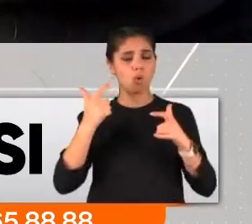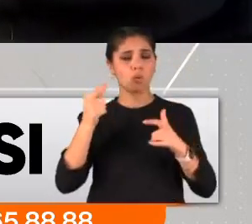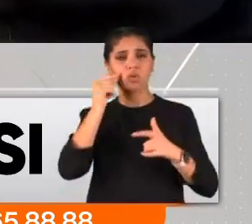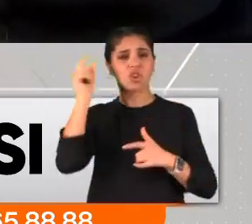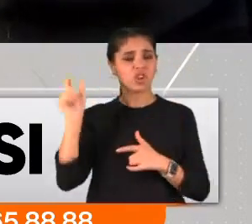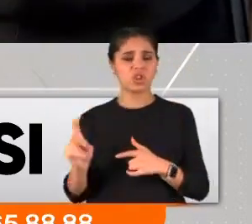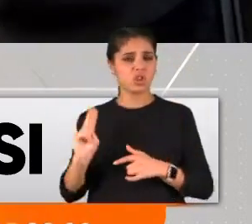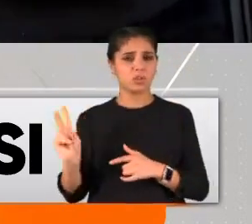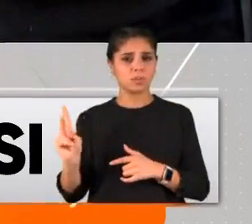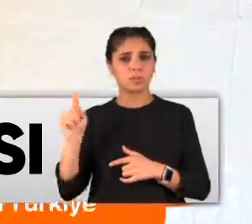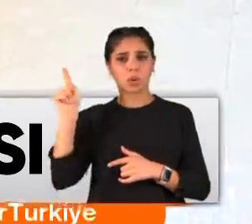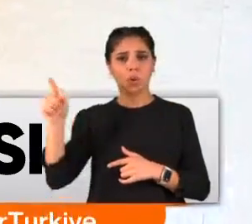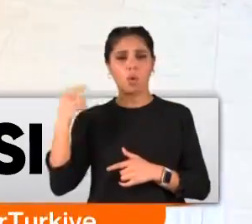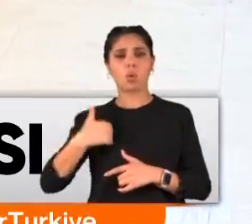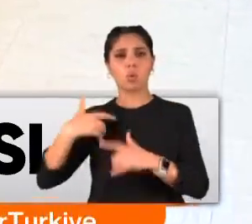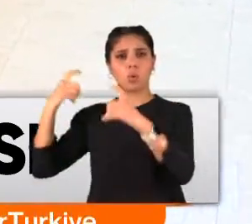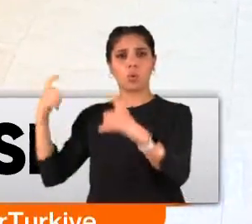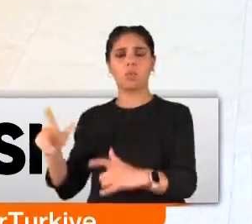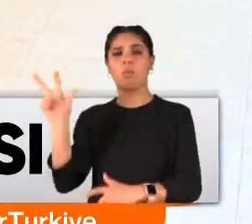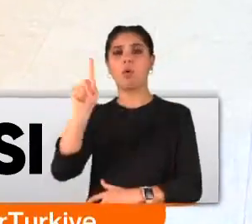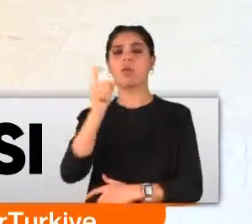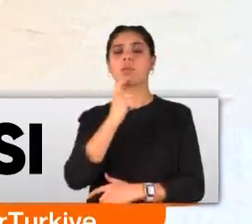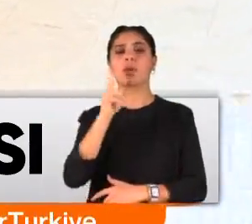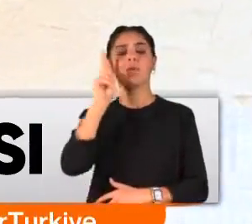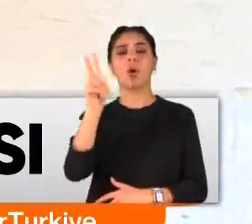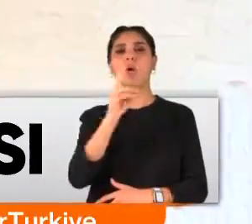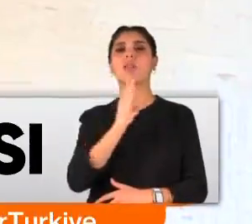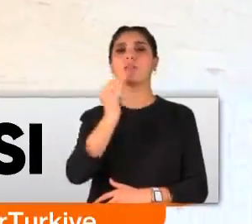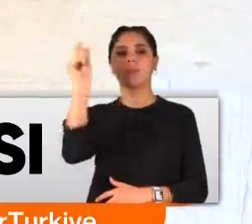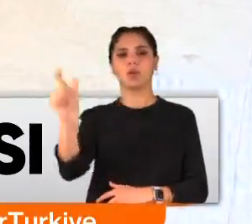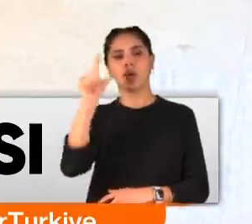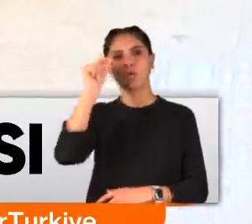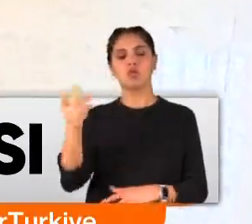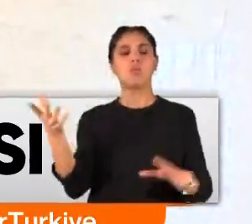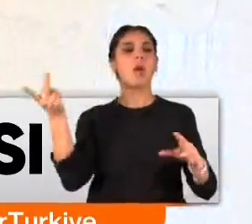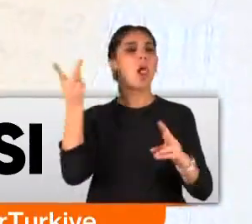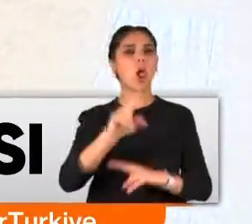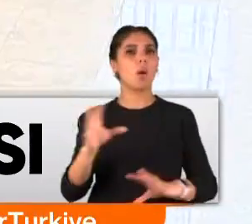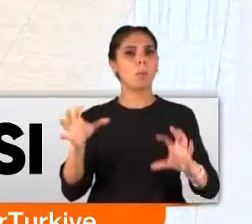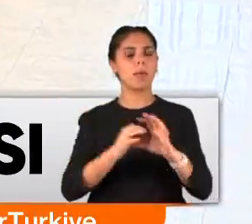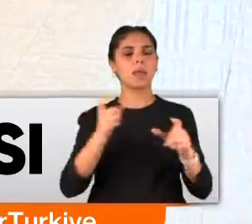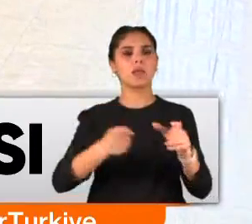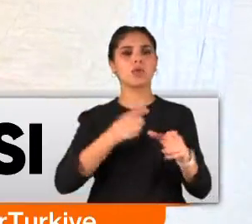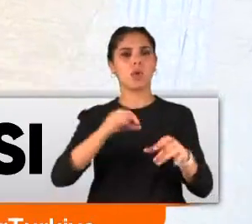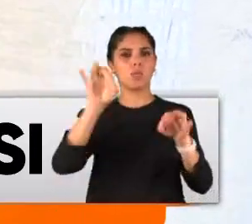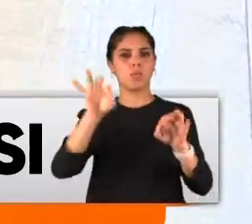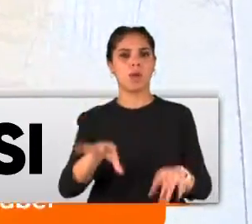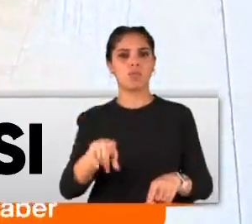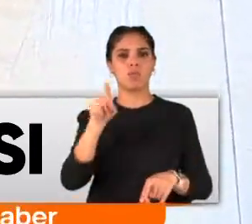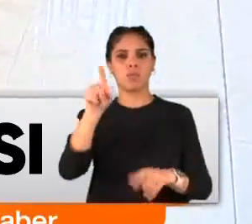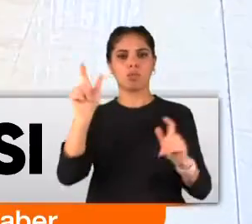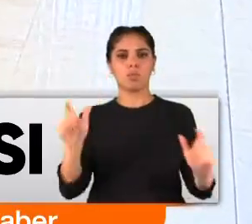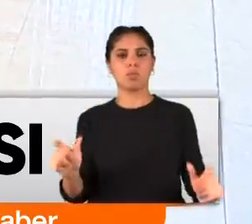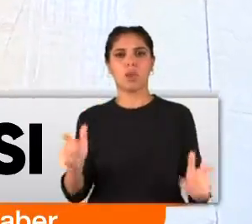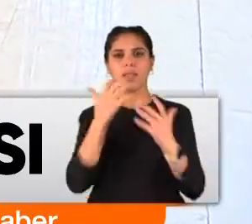o kurum. 31 yaşındaki otizmli gencin şüpheli ölümüyle ilgili soruşturma başlatıldı. Burada